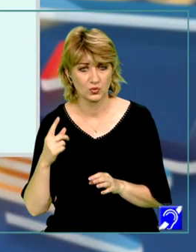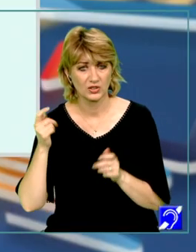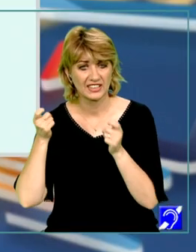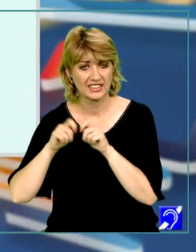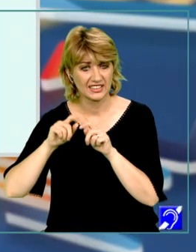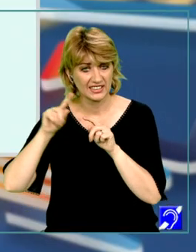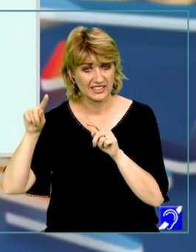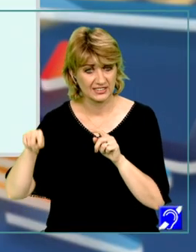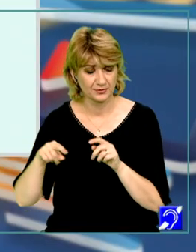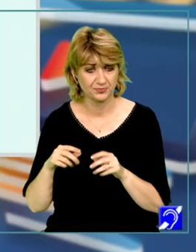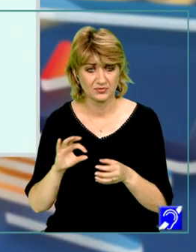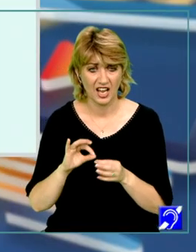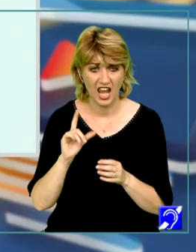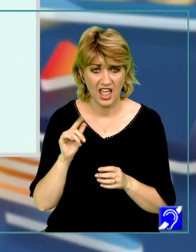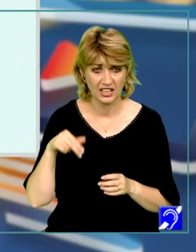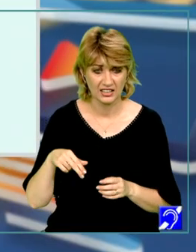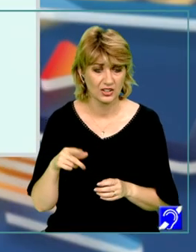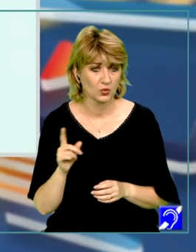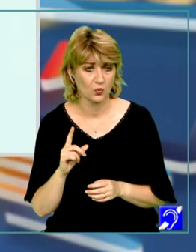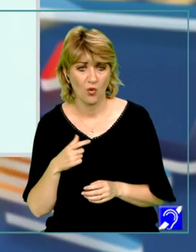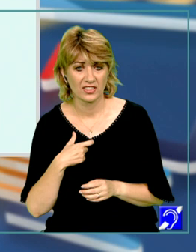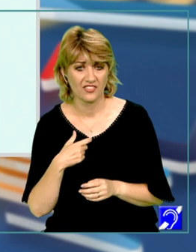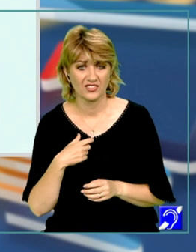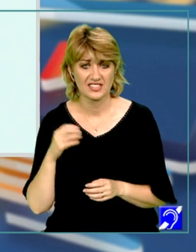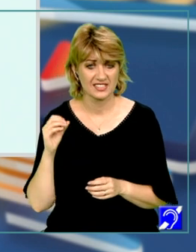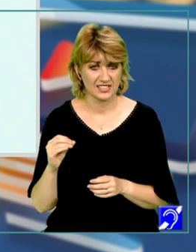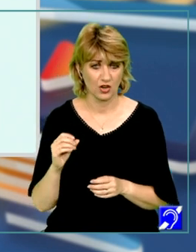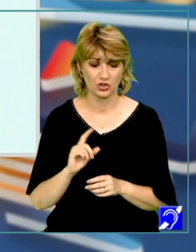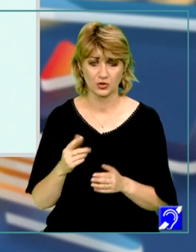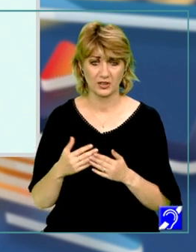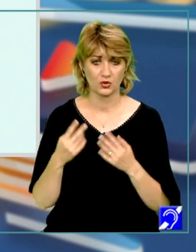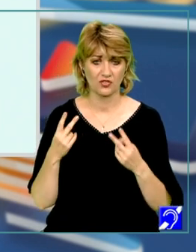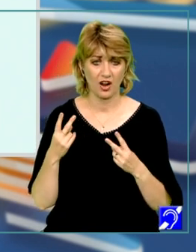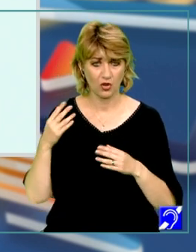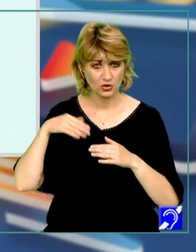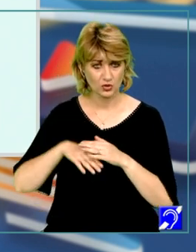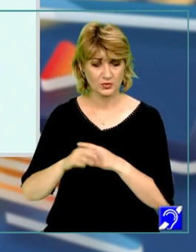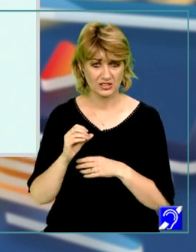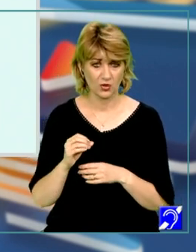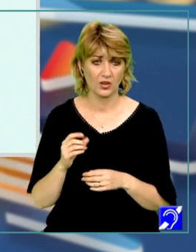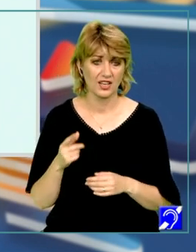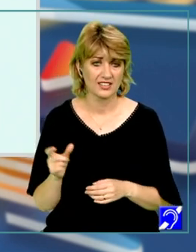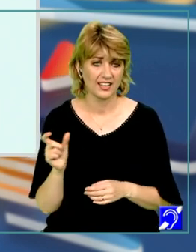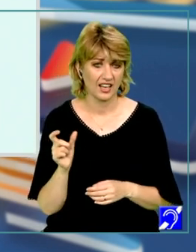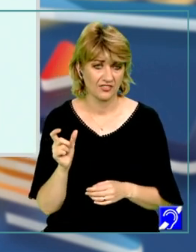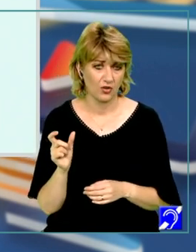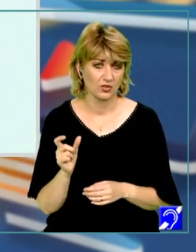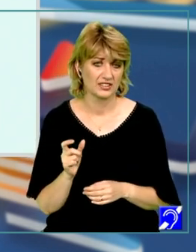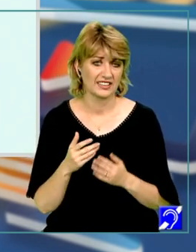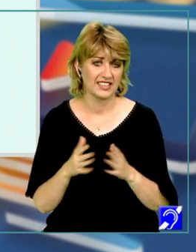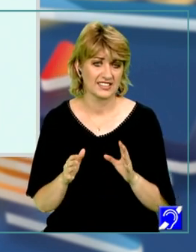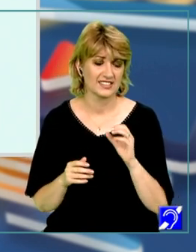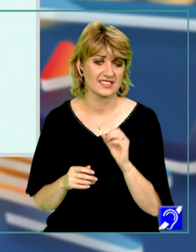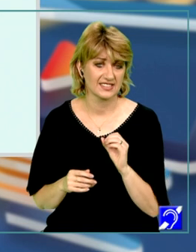atenția că funcția logaritm natural nu poate fi definită în 0 și nici pentru valori mai miști decât 0, de aceea intervalul este deschis